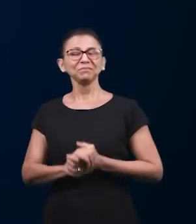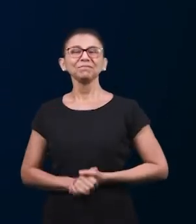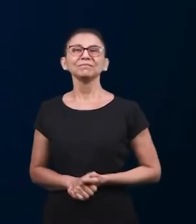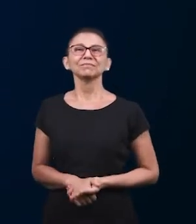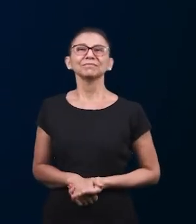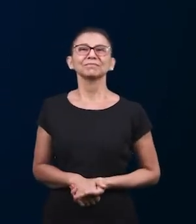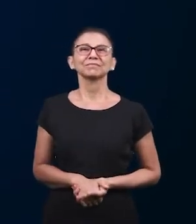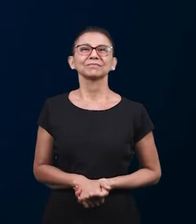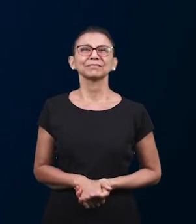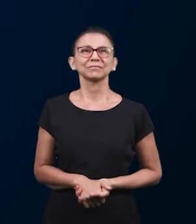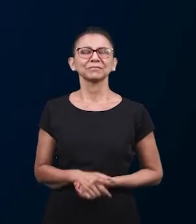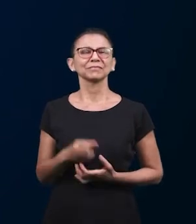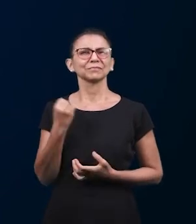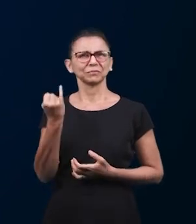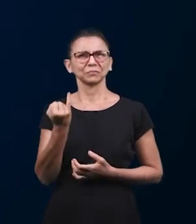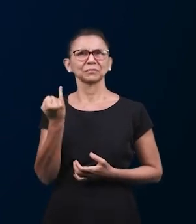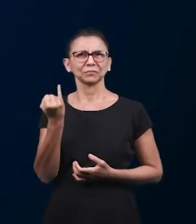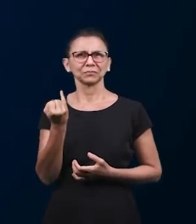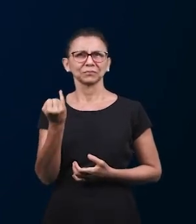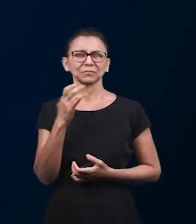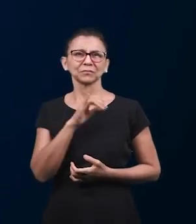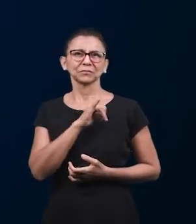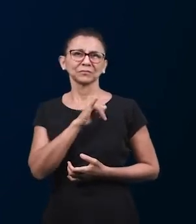сестра Катюша она